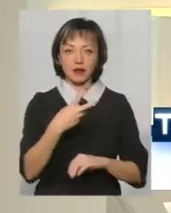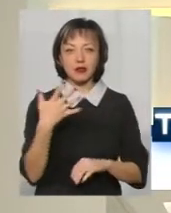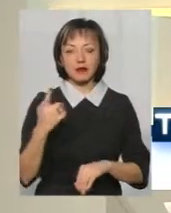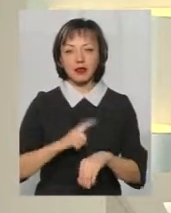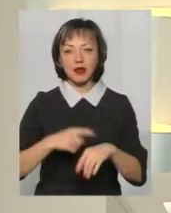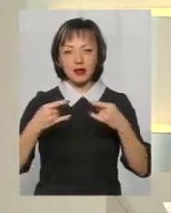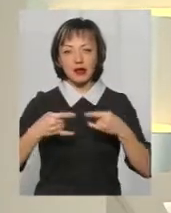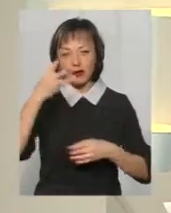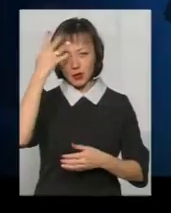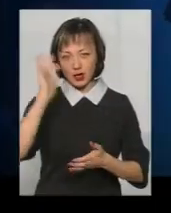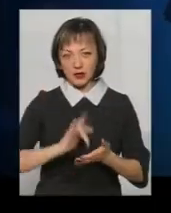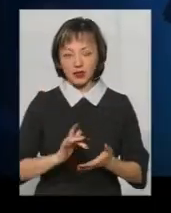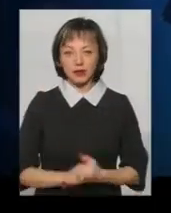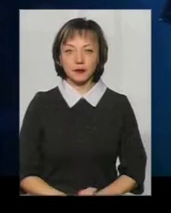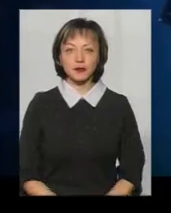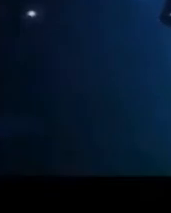на каналі Поділля Центр.